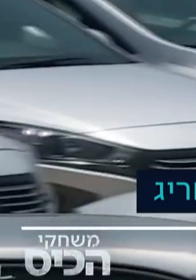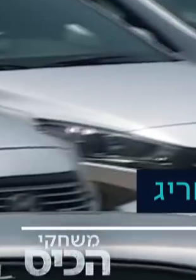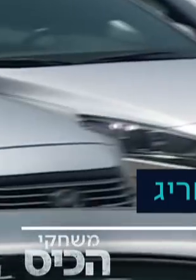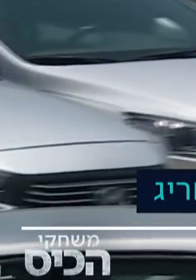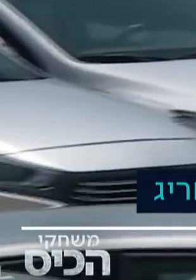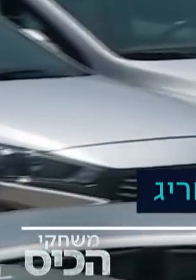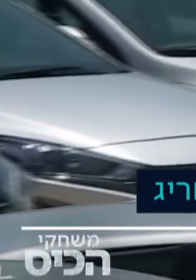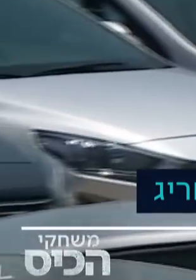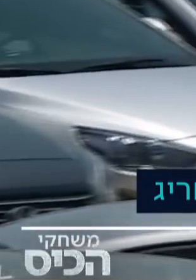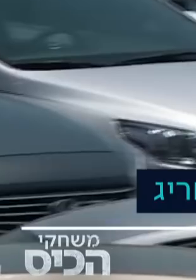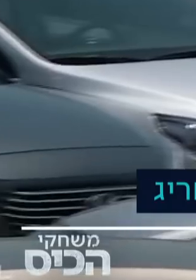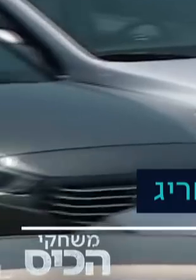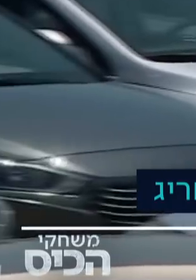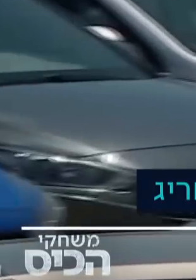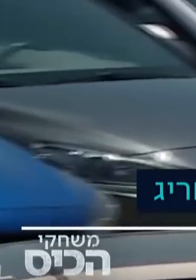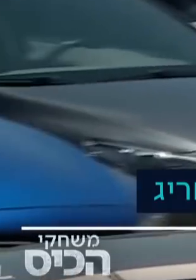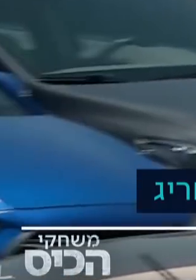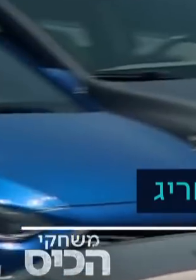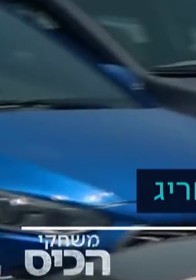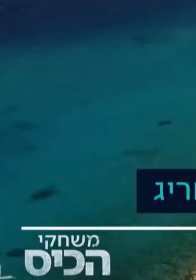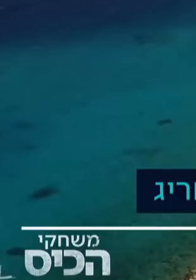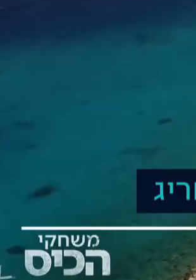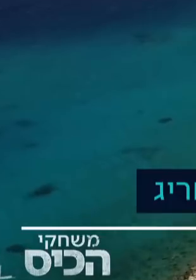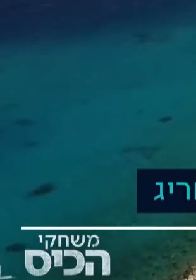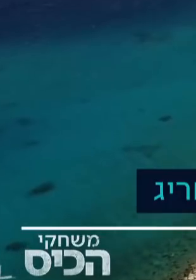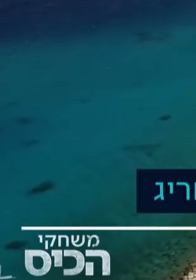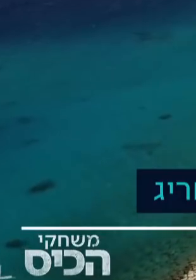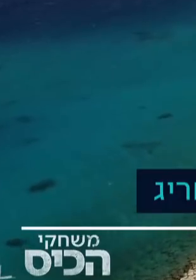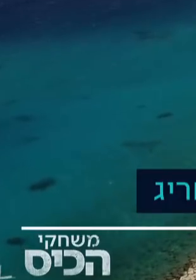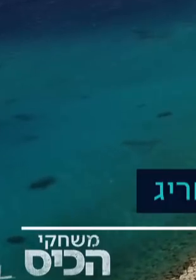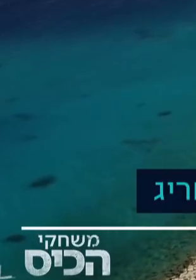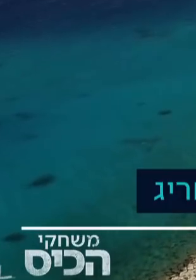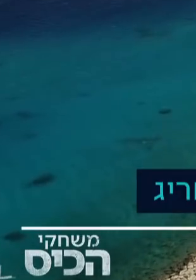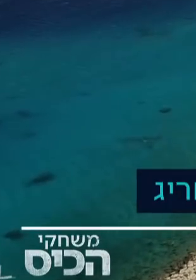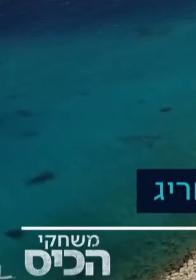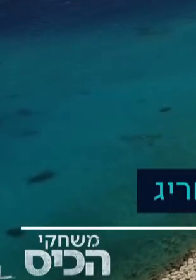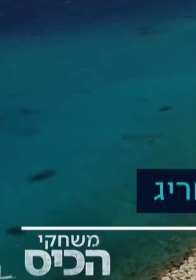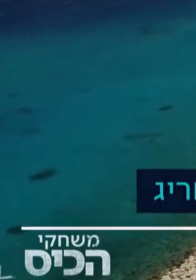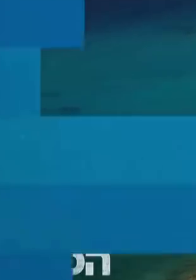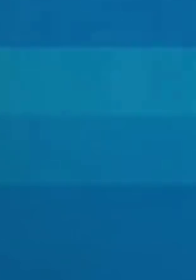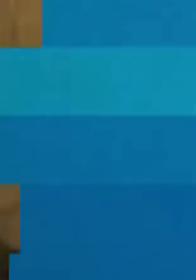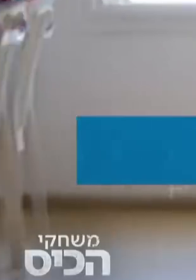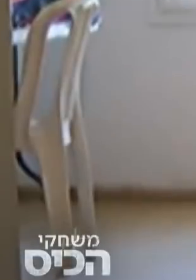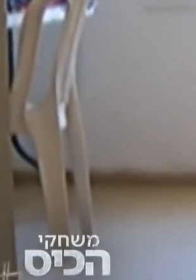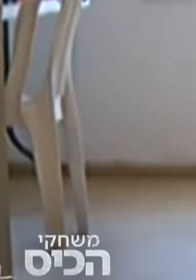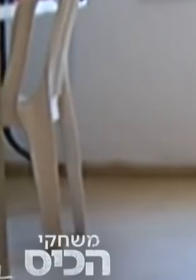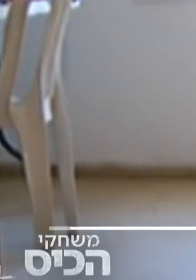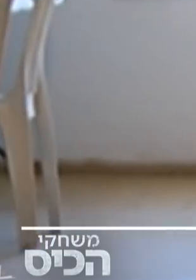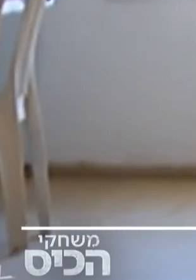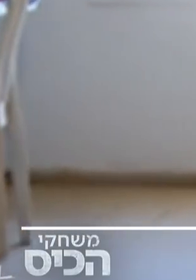הישירים החזיקו בכמעט 100% מהשוק ביבוא המקביל שובקו חמישה מותגים בלבד